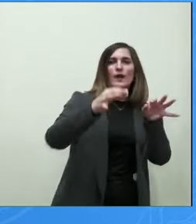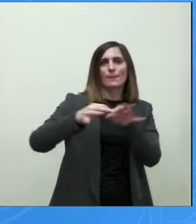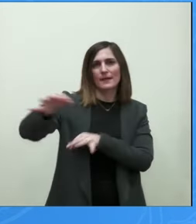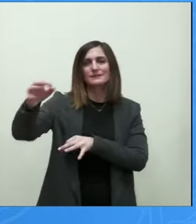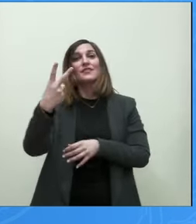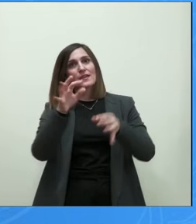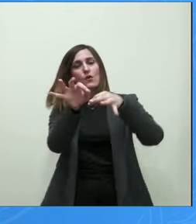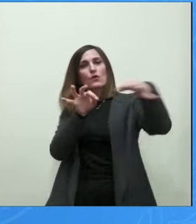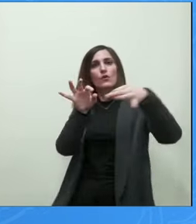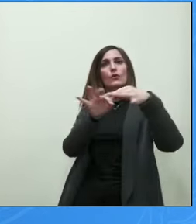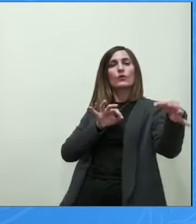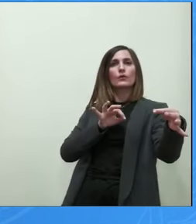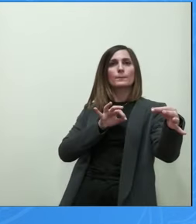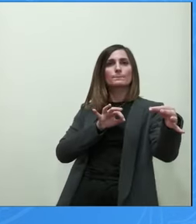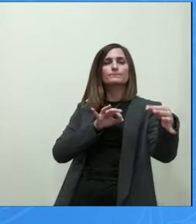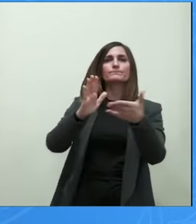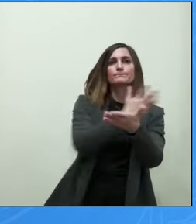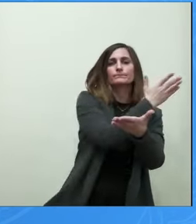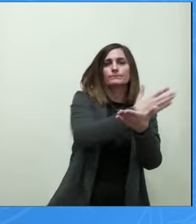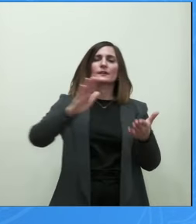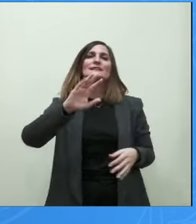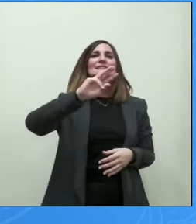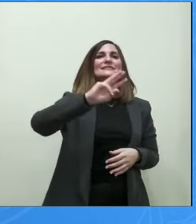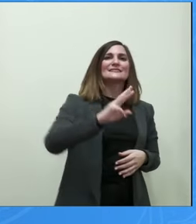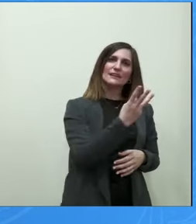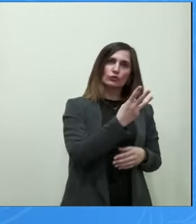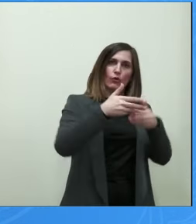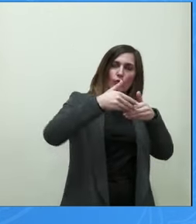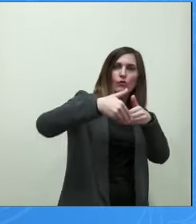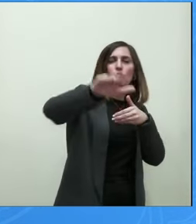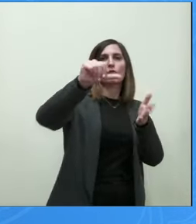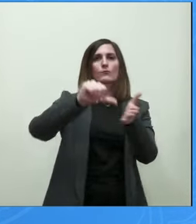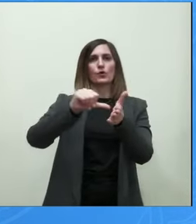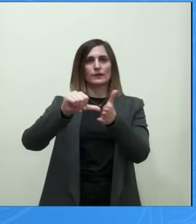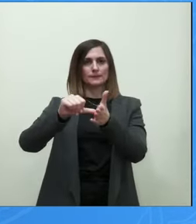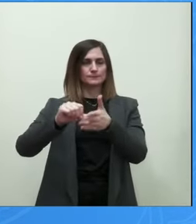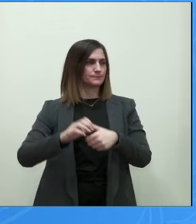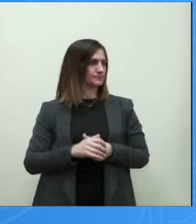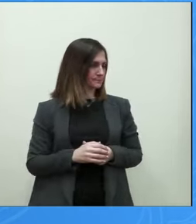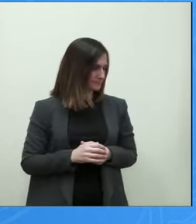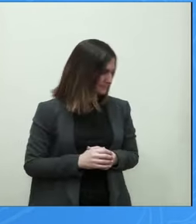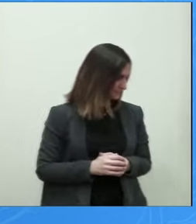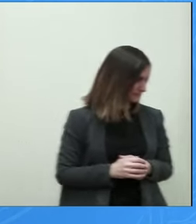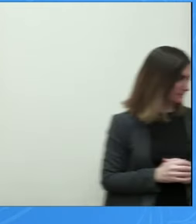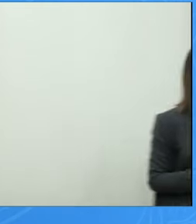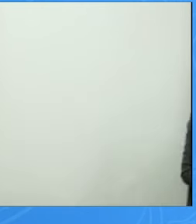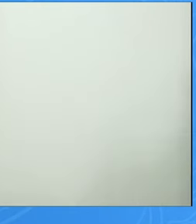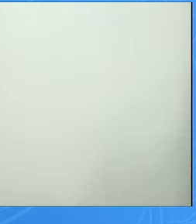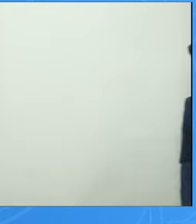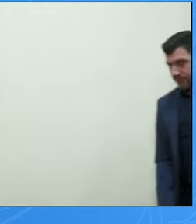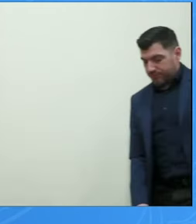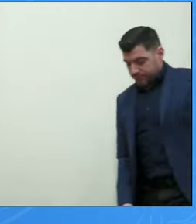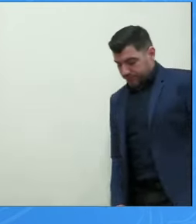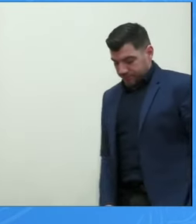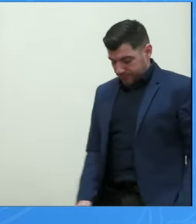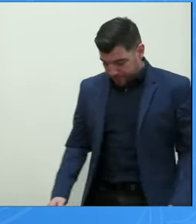καθόδου το οποίο θα χωρίσει ειδικά το τρίτο διαμέρισμα από την υπόλοιπη πόλη τώρα τρία εντάχει θέματα